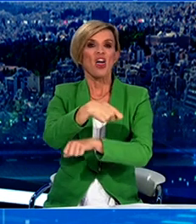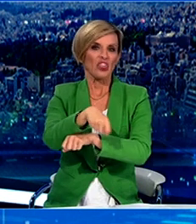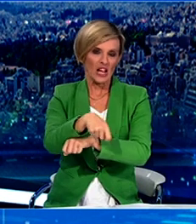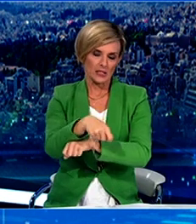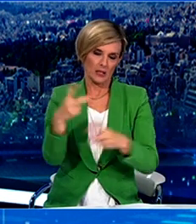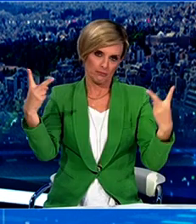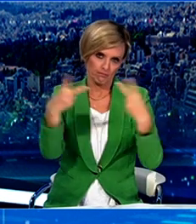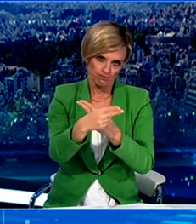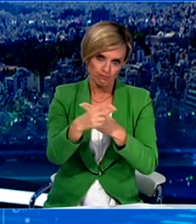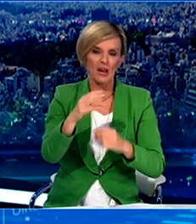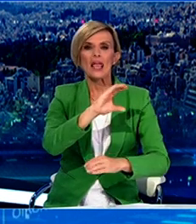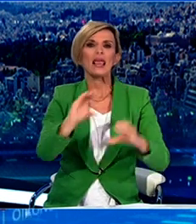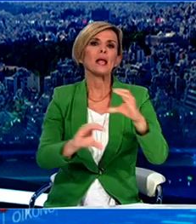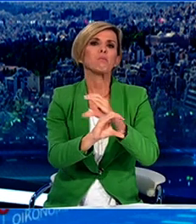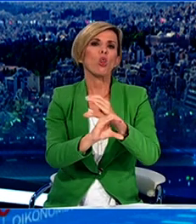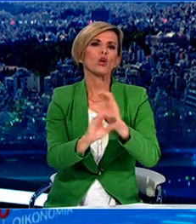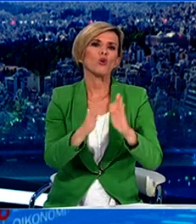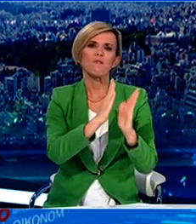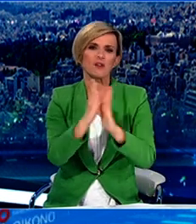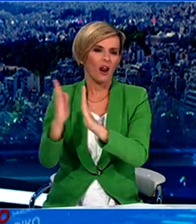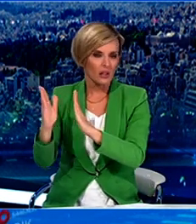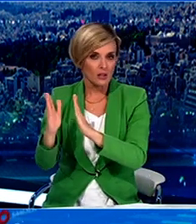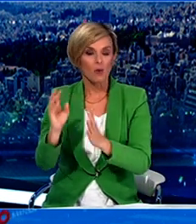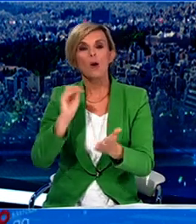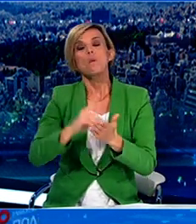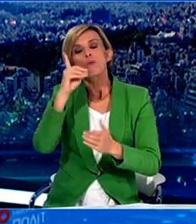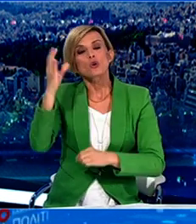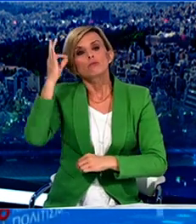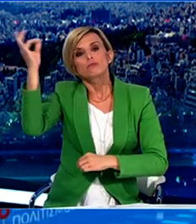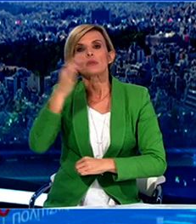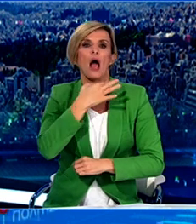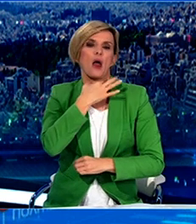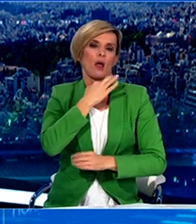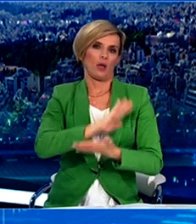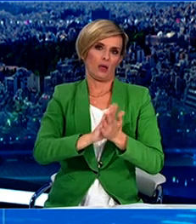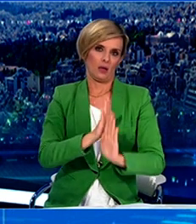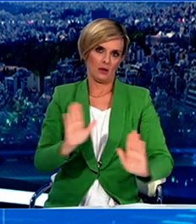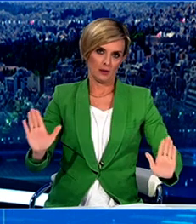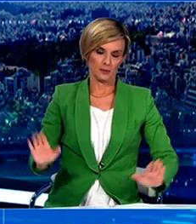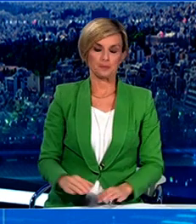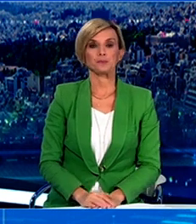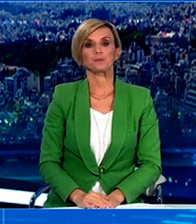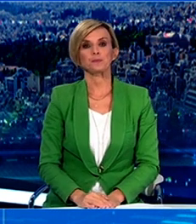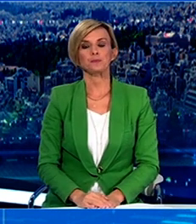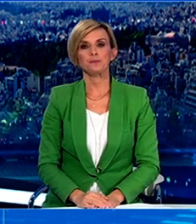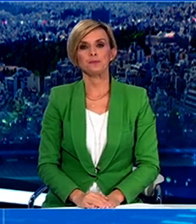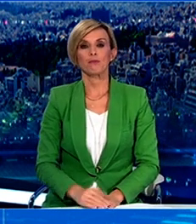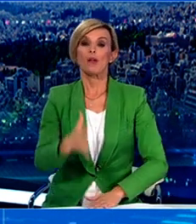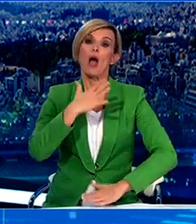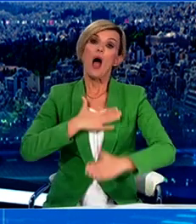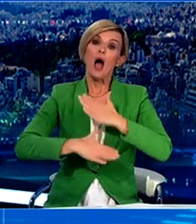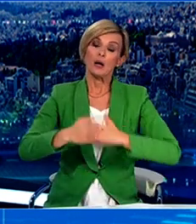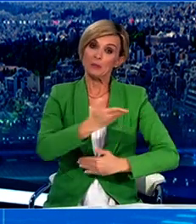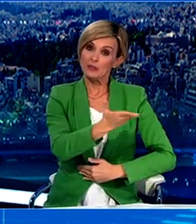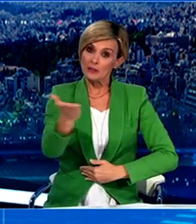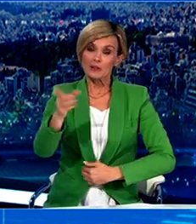υποθηκοφυλακίων και εκτιματολογικών γραφείων με εξαίρεση της περιπτώσης επίγοντος. Αγαπητοί μου συμπολίτες, κυρίες και κύριοι,